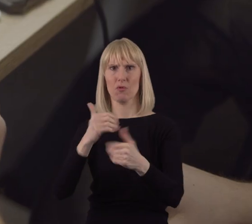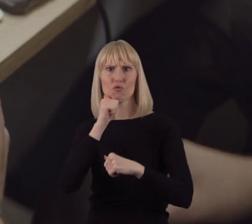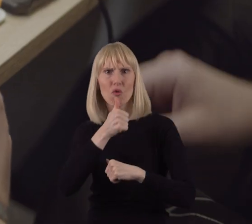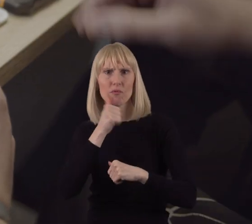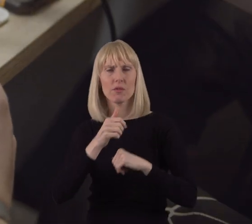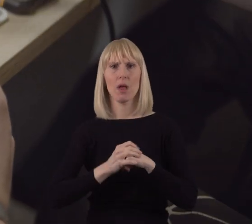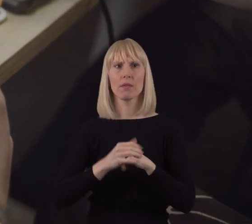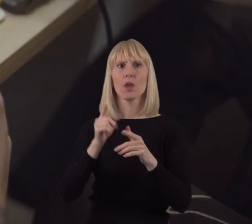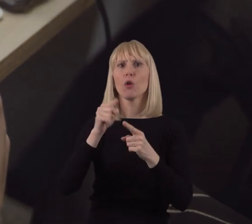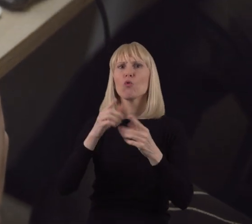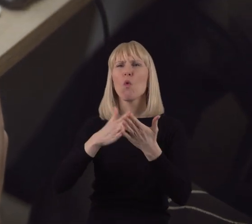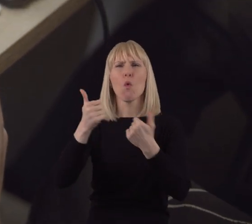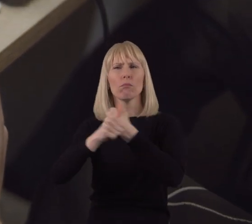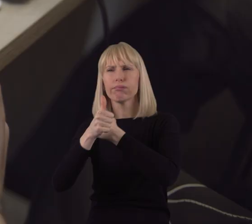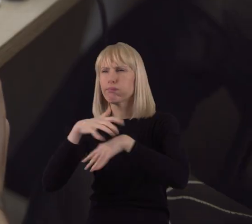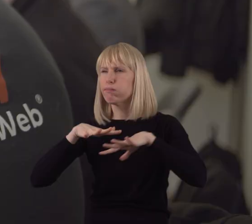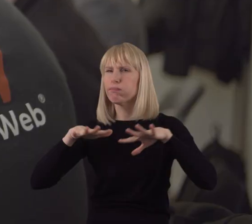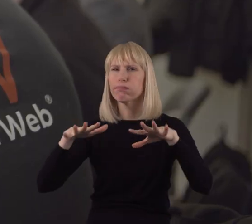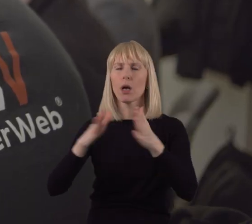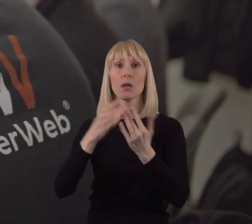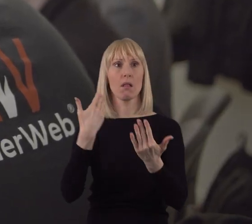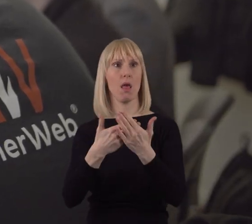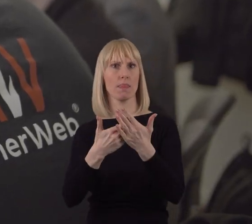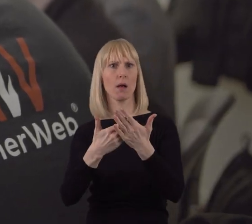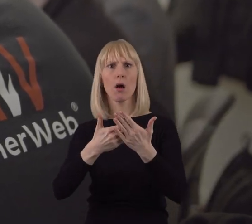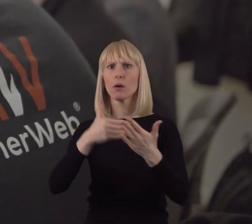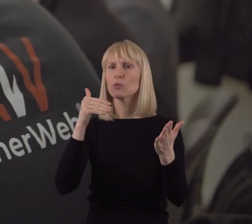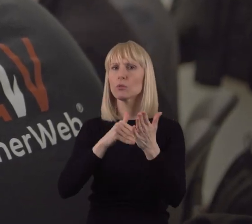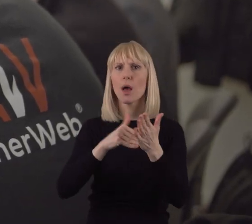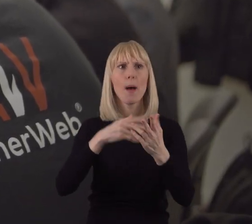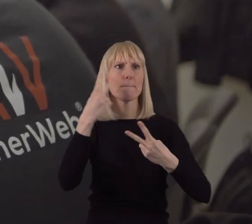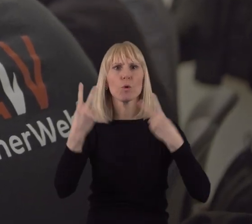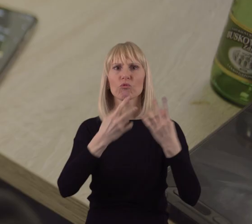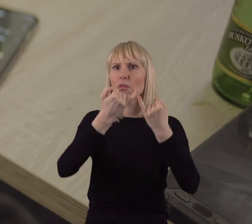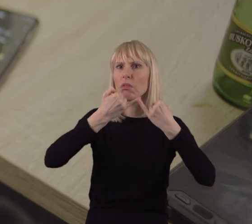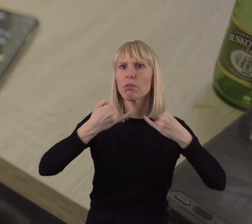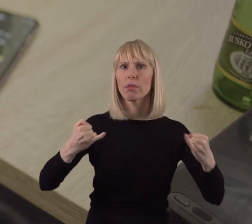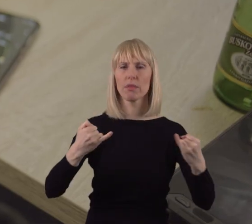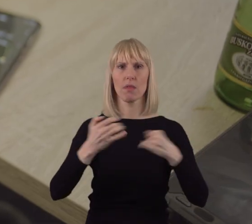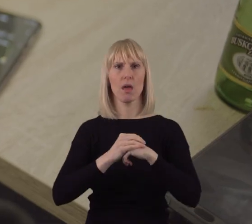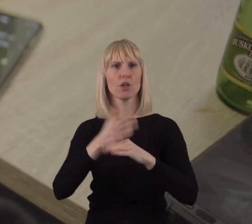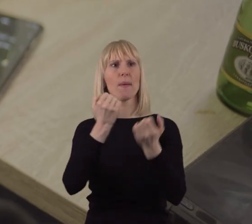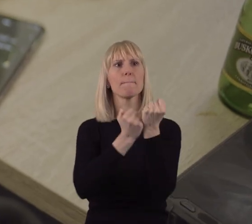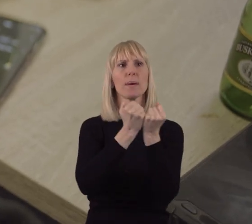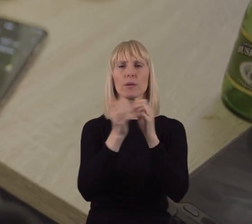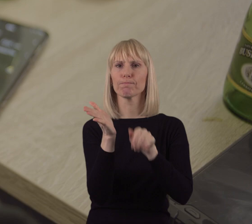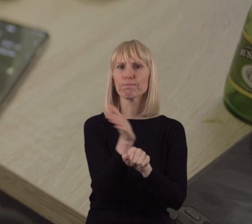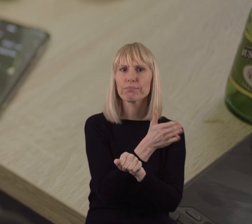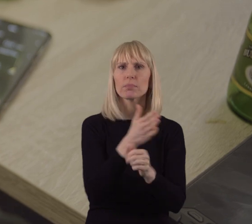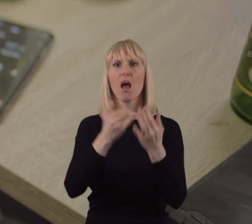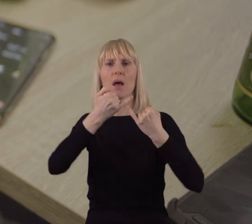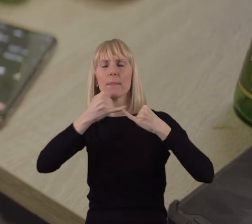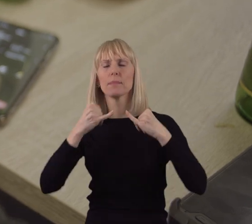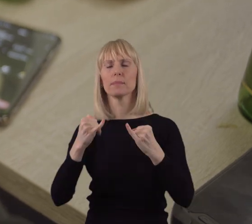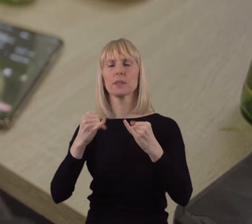czas w procedurach biurokratycznych był takim impulsem. Trzeba było porzucić całą ideę pozwoleń w wersji papierowej i przejść do zupełnie innego